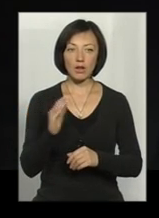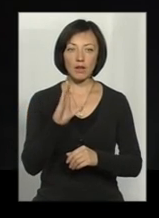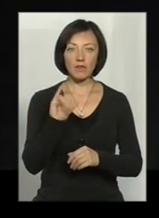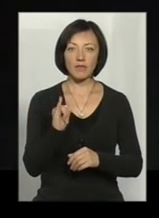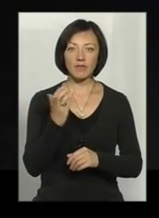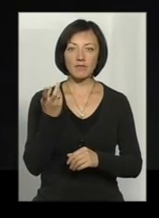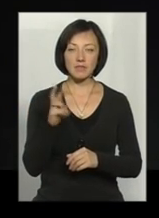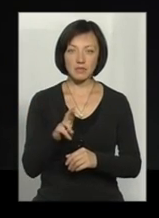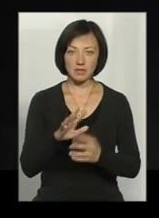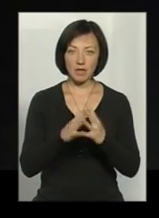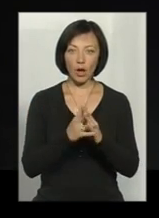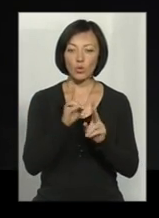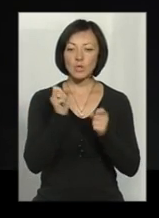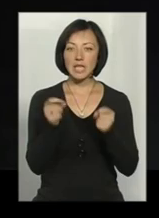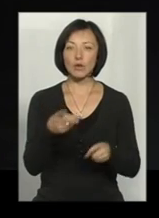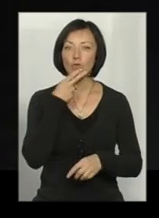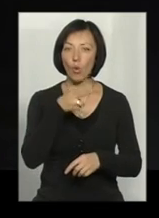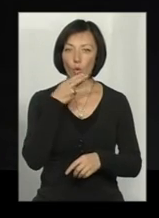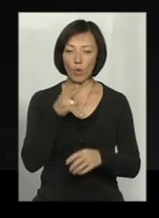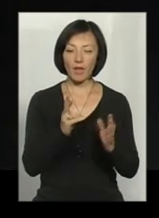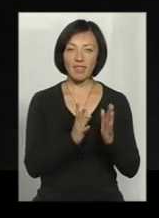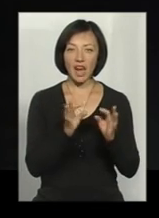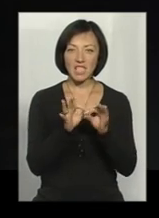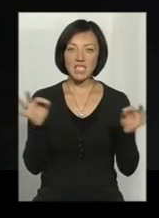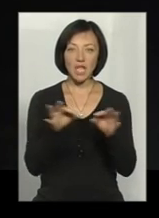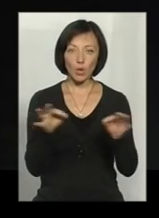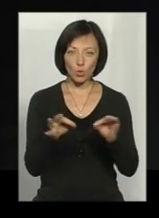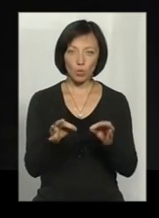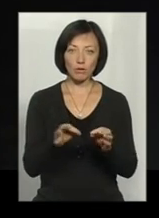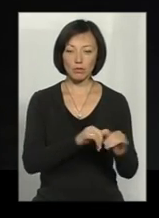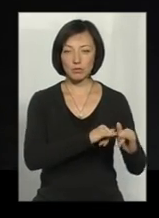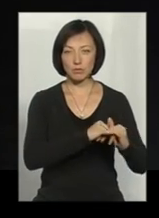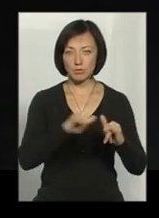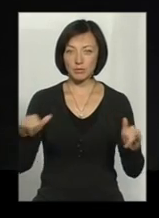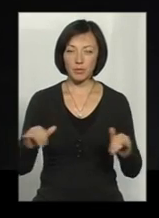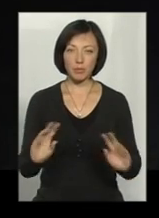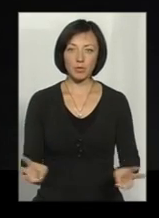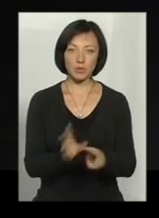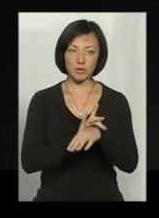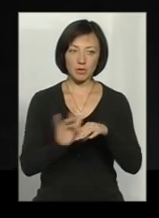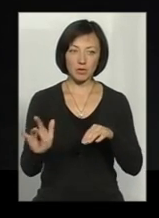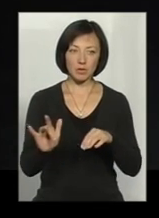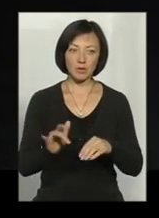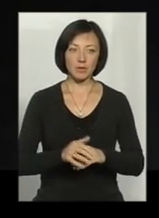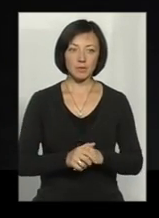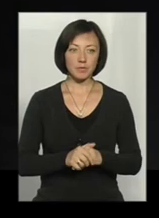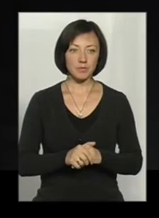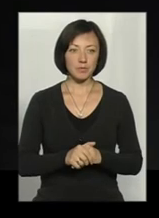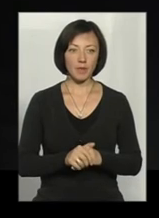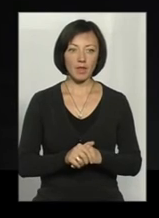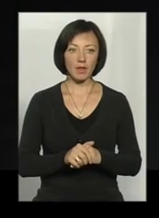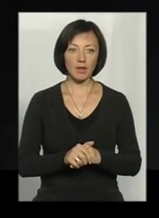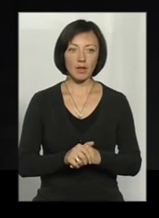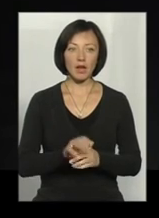хтось кинул у курок на стерню. І таким чином був також, я теж дозволював Бетт Іванович, дуже різко